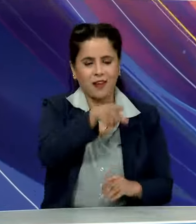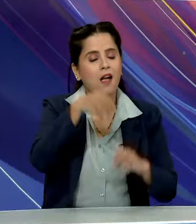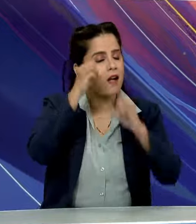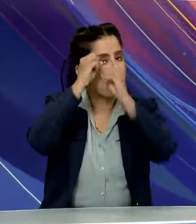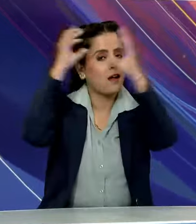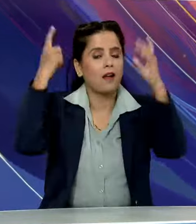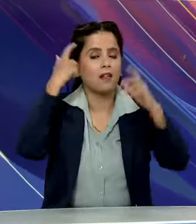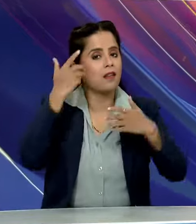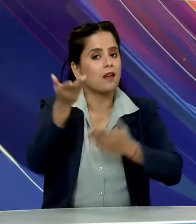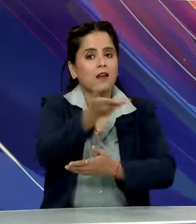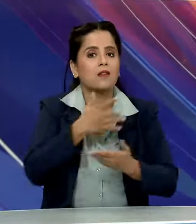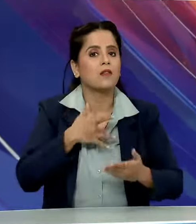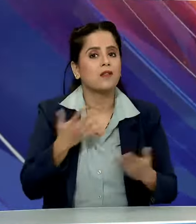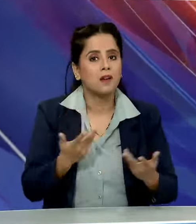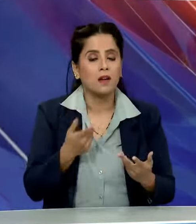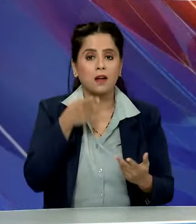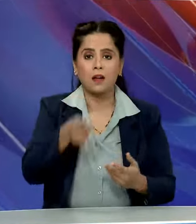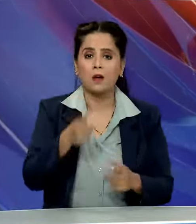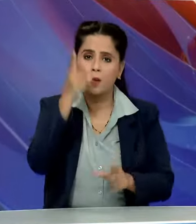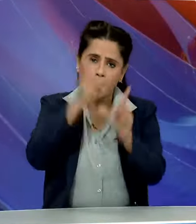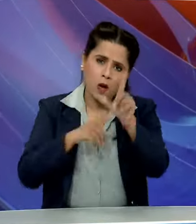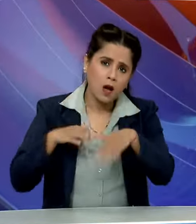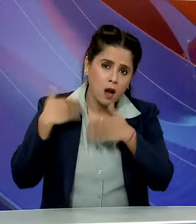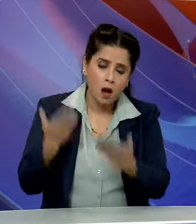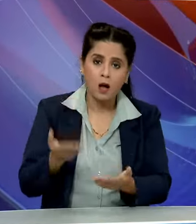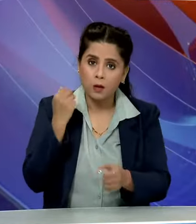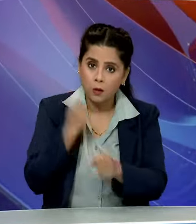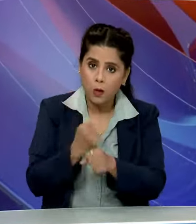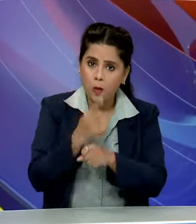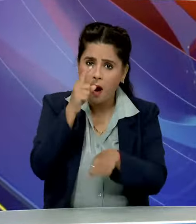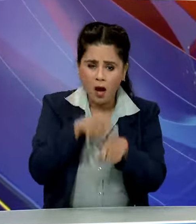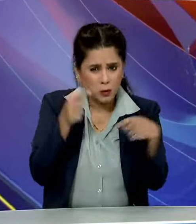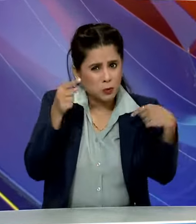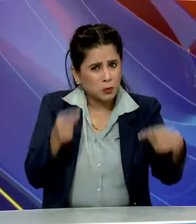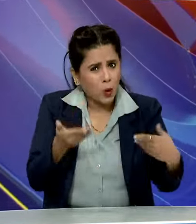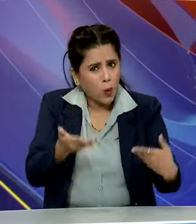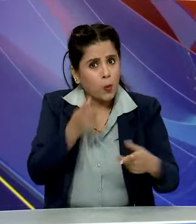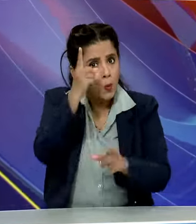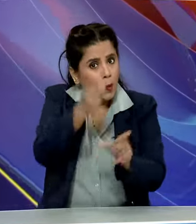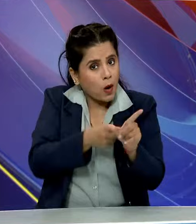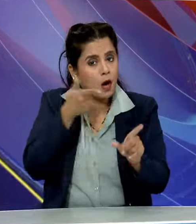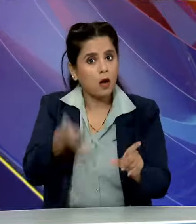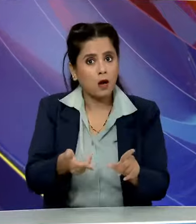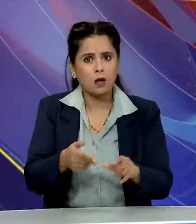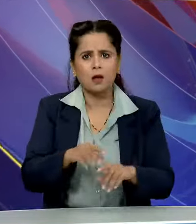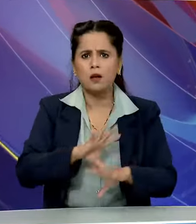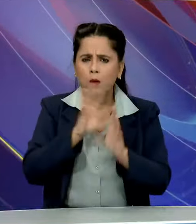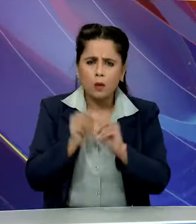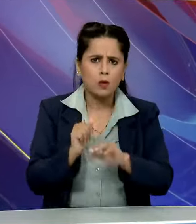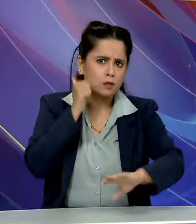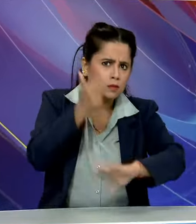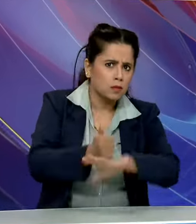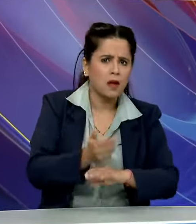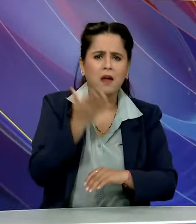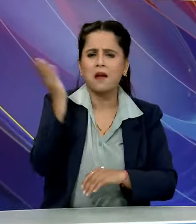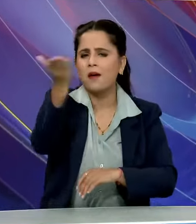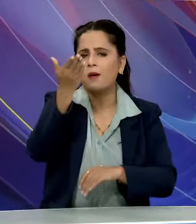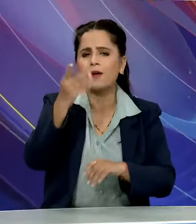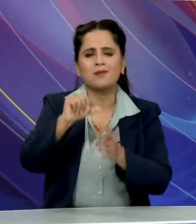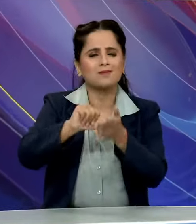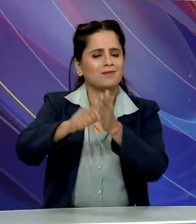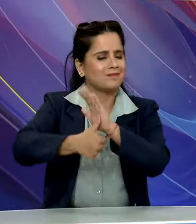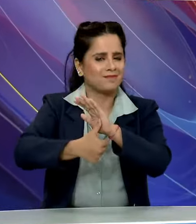सकते हैं एक साल में कोई सरकार जितने लोकारपन और सिलान्यास का काम नहीं कर सकती